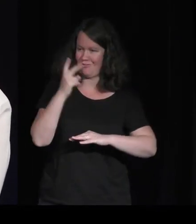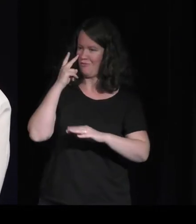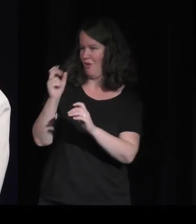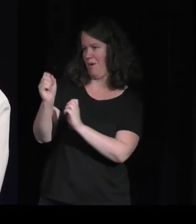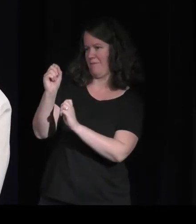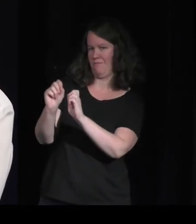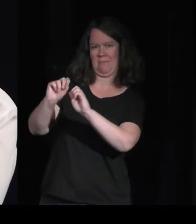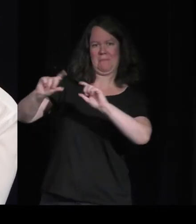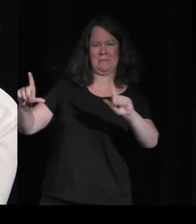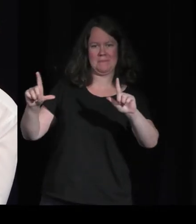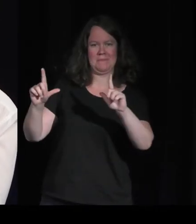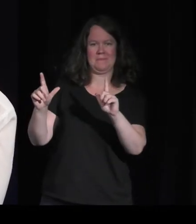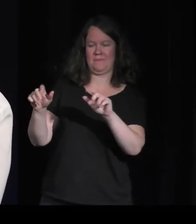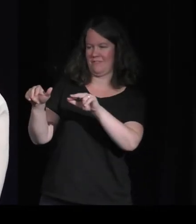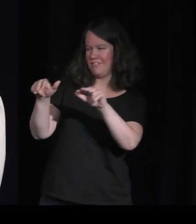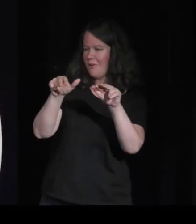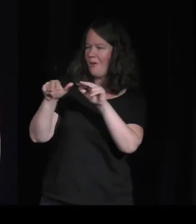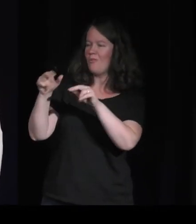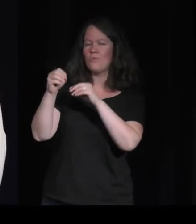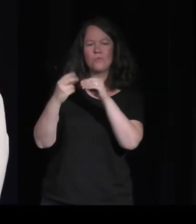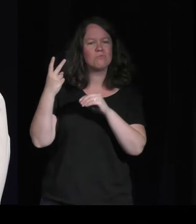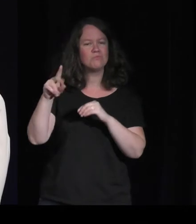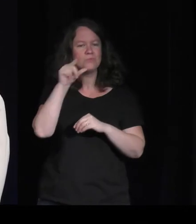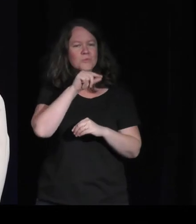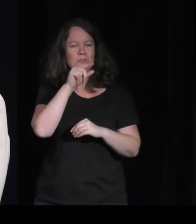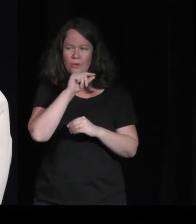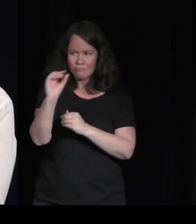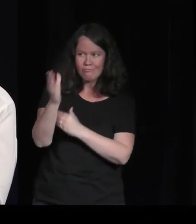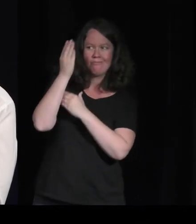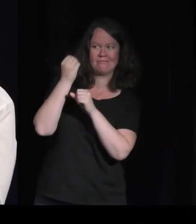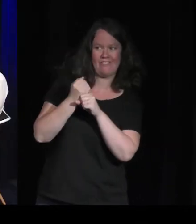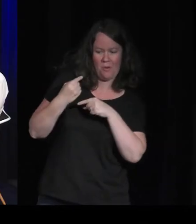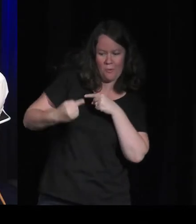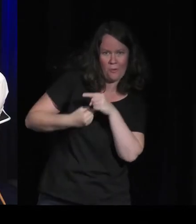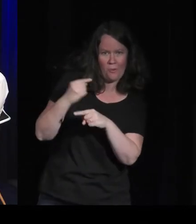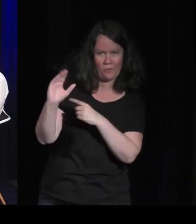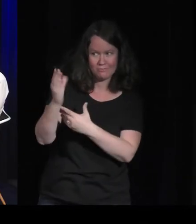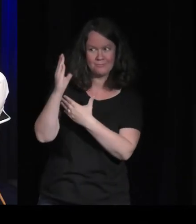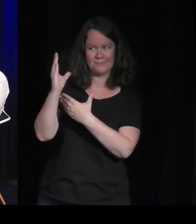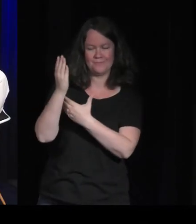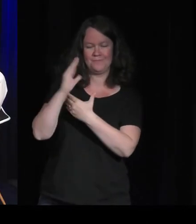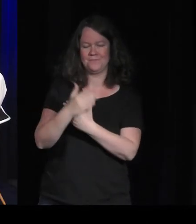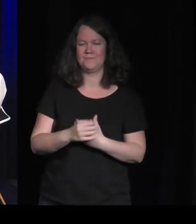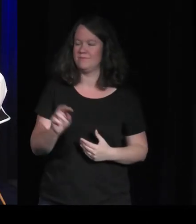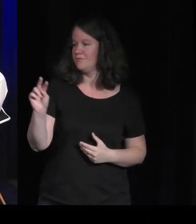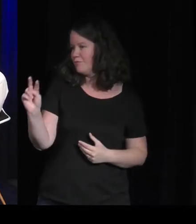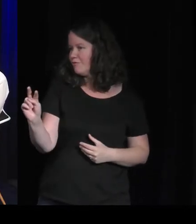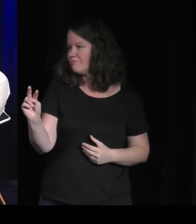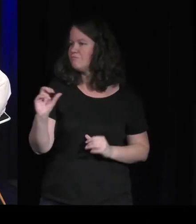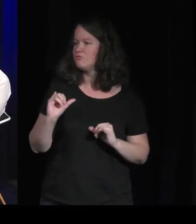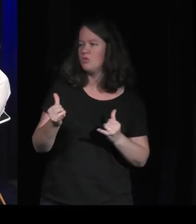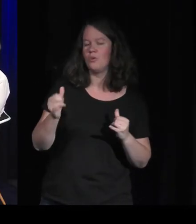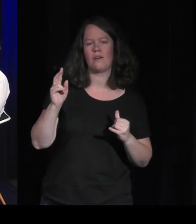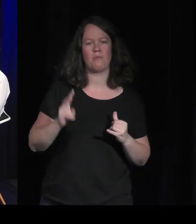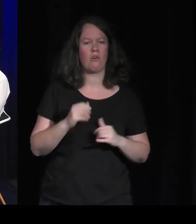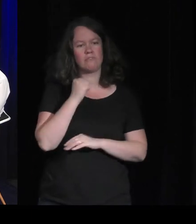sketchs, des petits extraits vidéo de travail, de choses comme ça, on a l'impression que ce côté contemplatif, ce